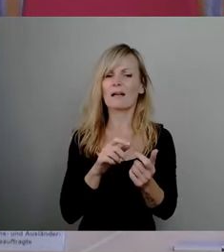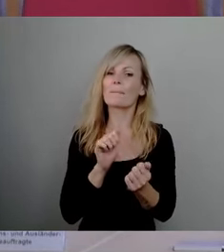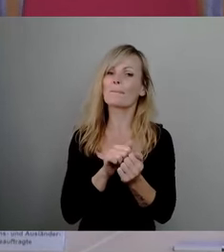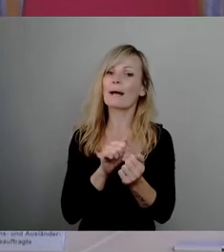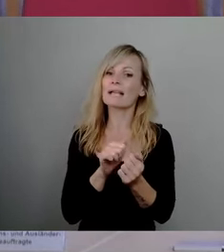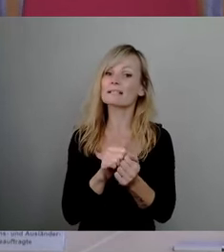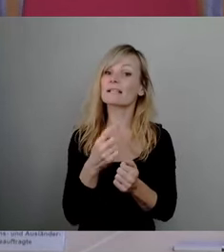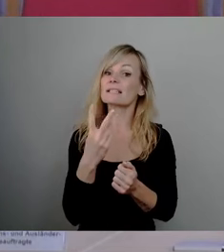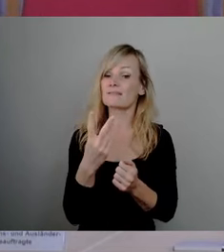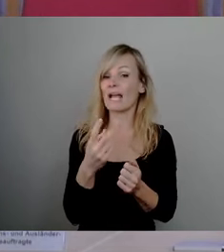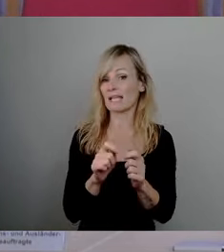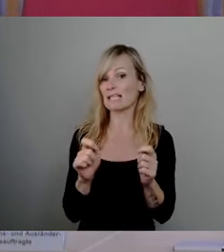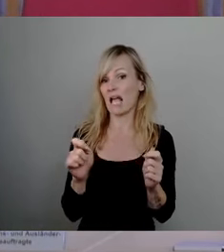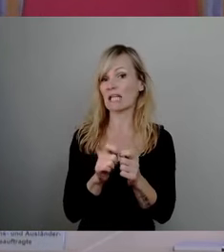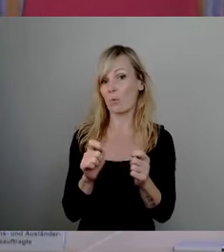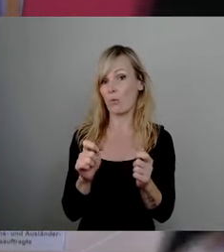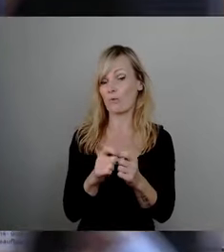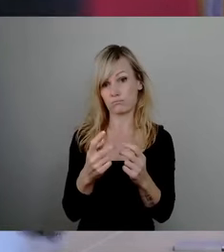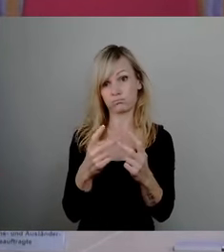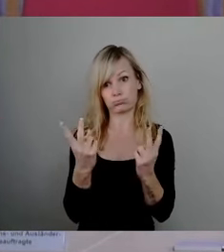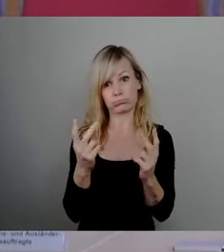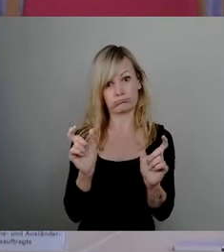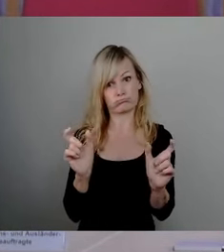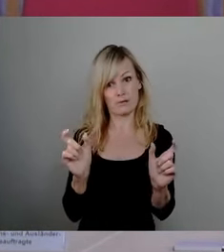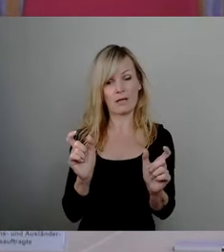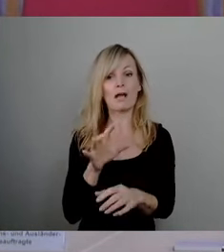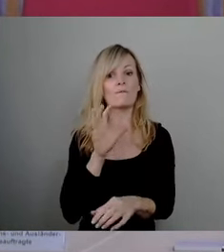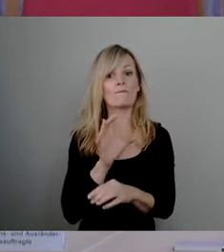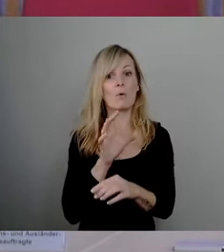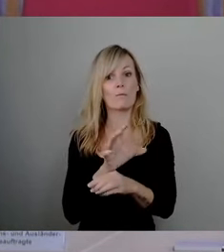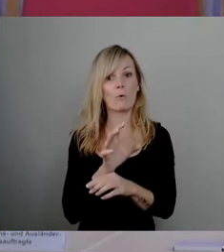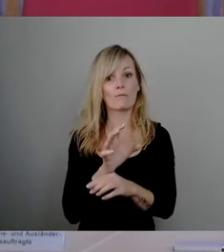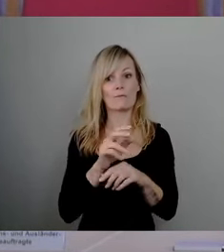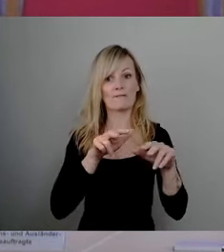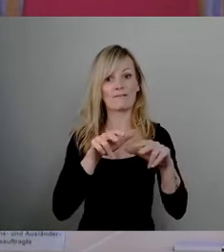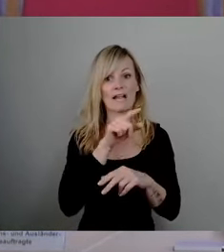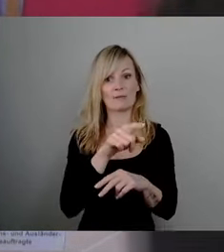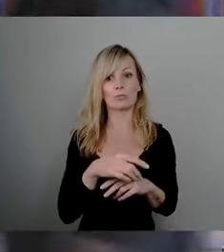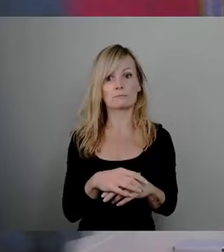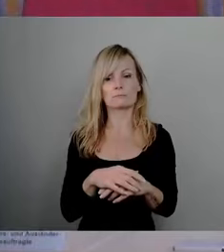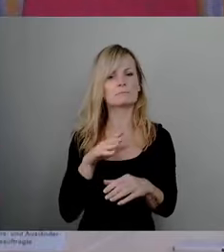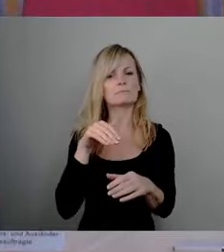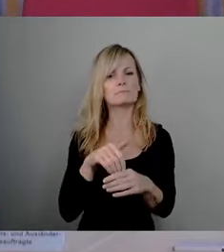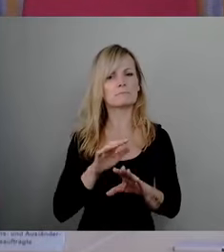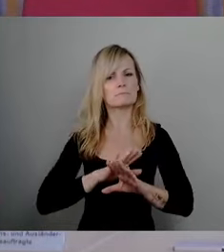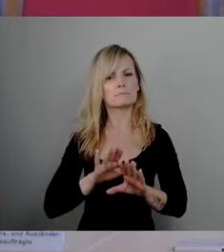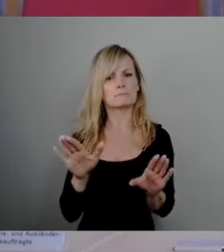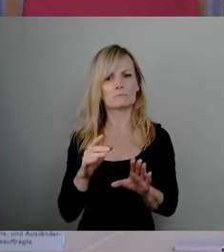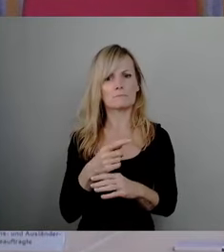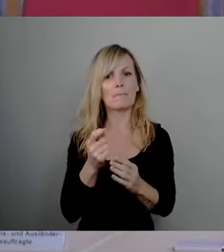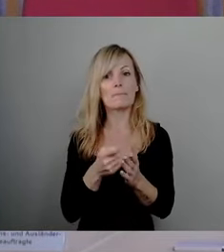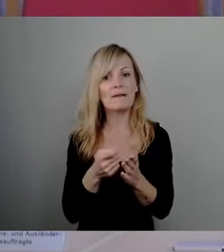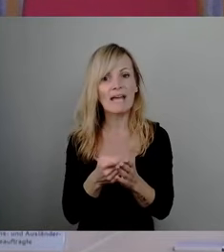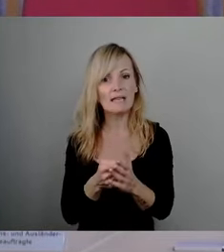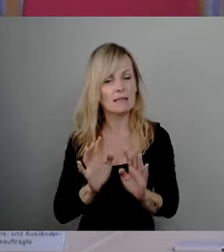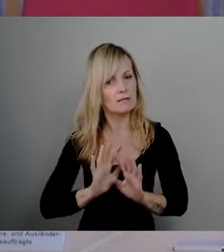Zeitungen in Dresden gegenüber der Verwaltung geäußert wurden. Ich möchte es jetzt gar nicht bewerten. Es